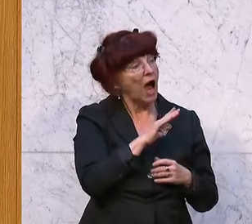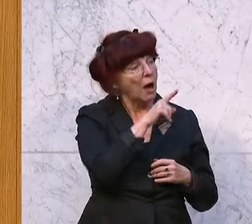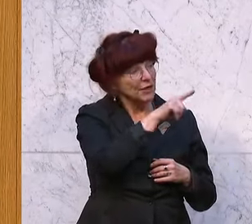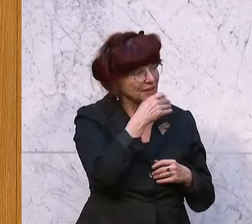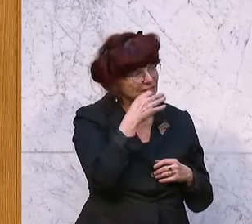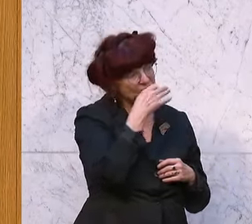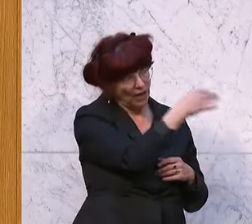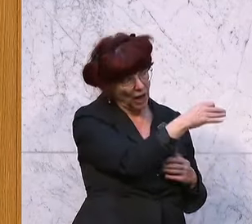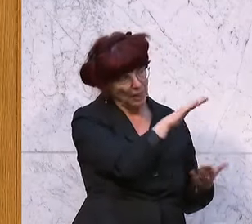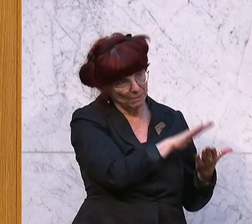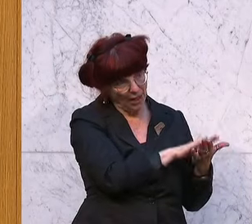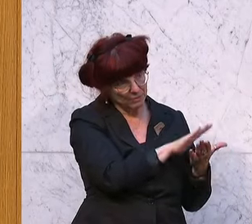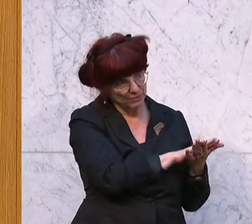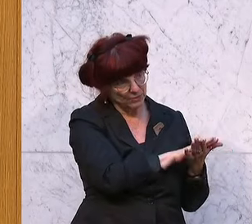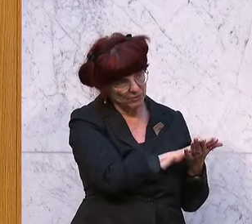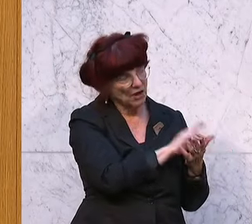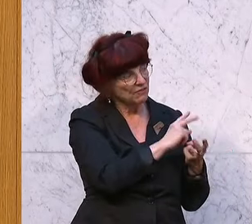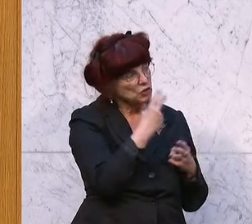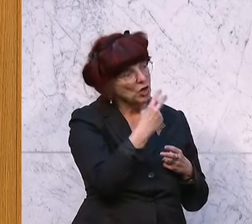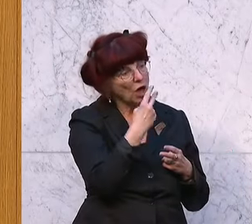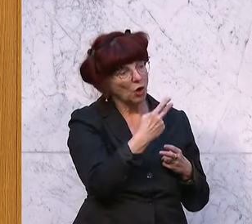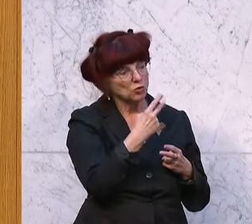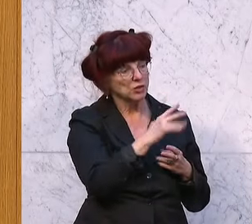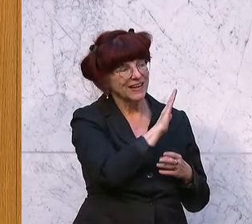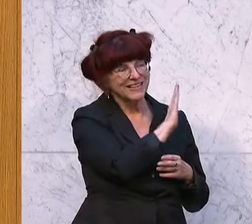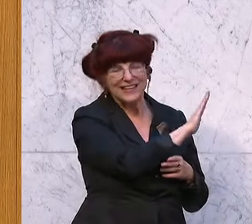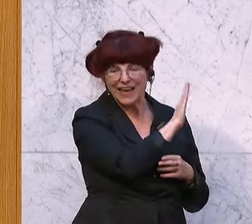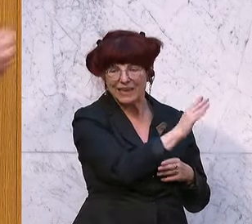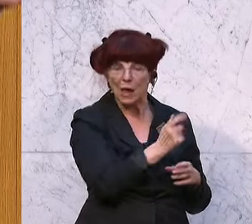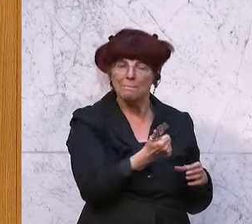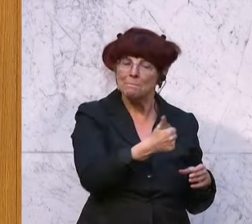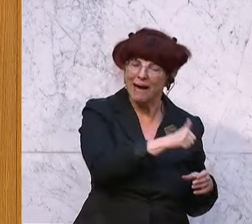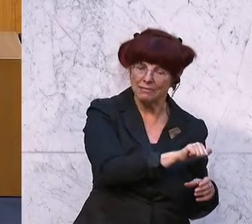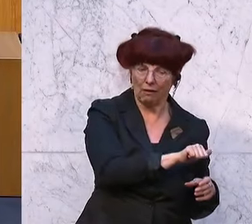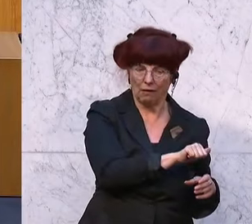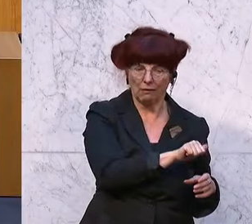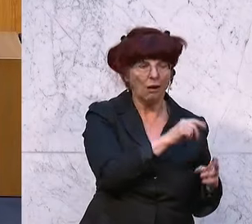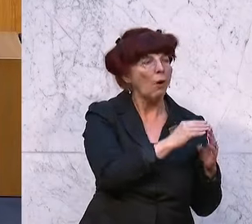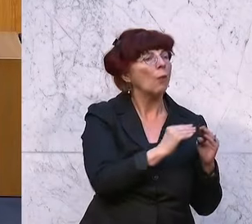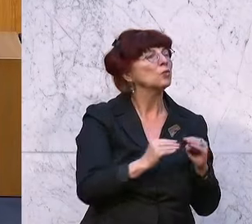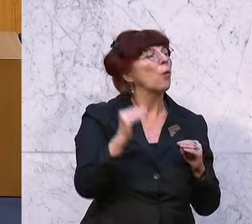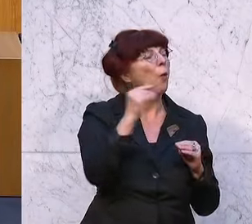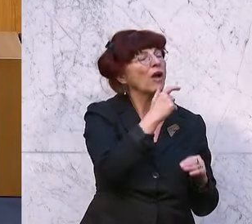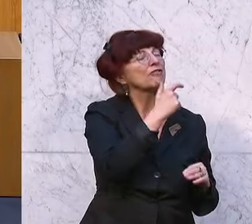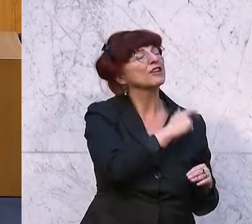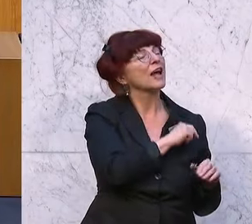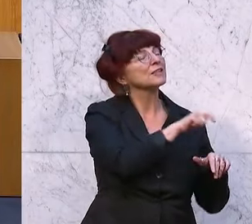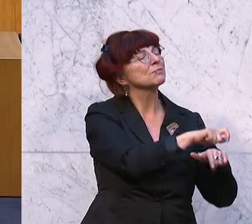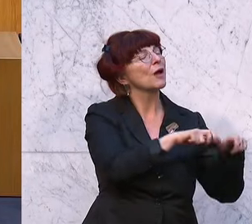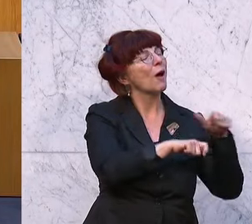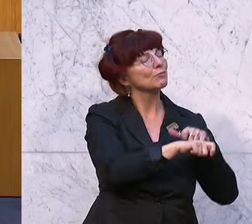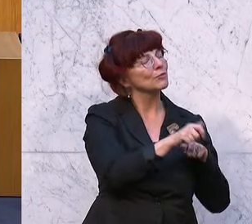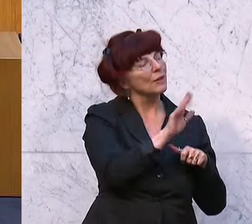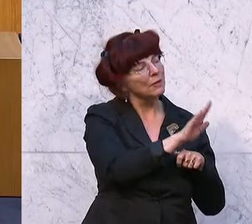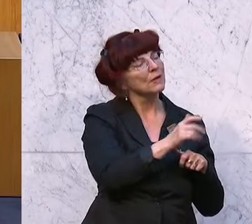verfolgen, bis sie aufgeklärt ist, wie das dann ausschaut mit seinem Beitrag und mit dem Beitrag der hohen Finanzbeamten im